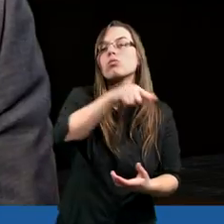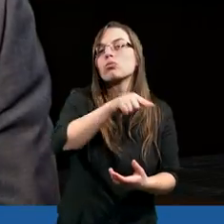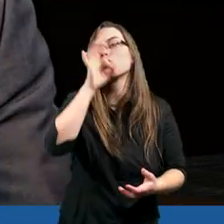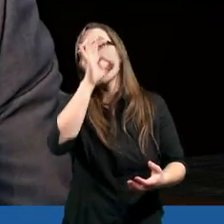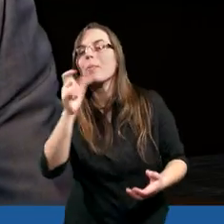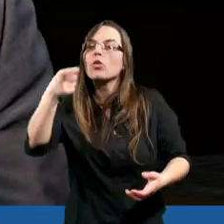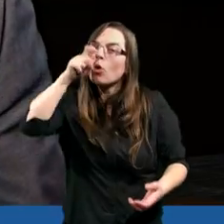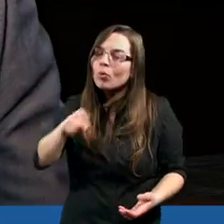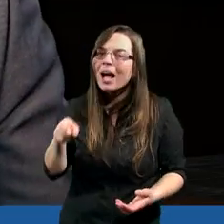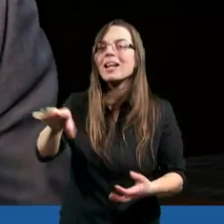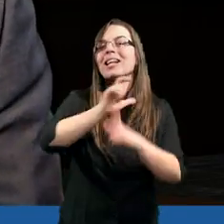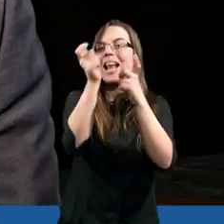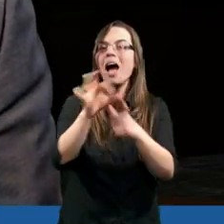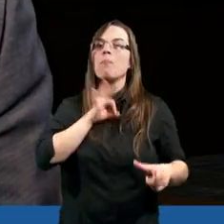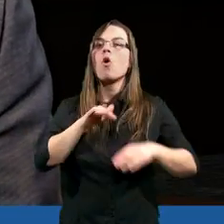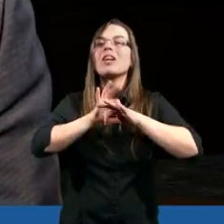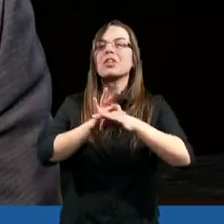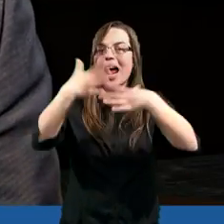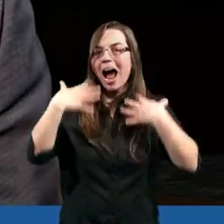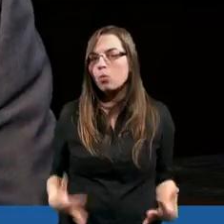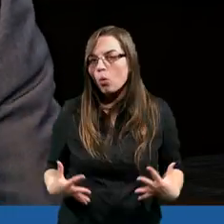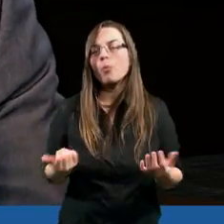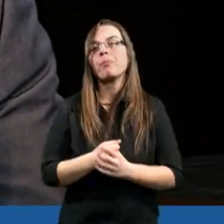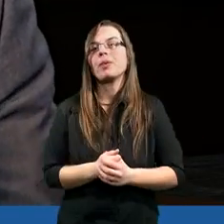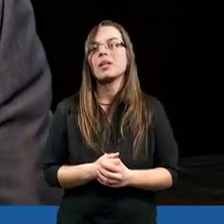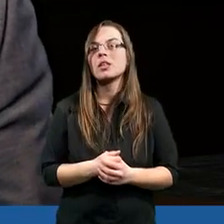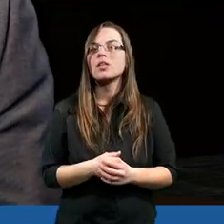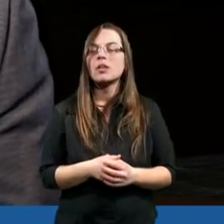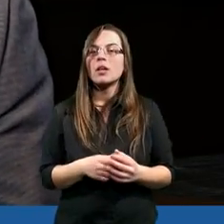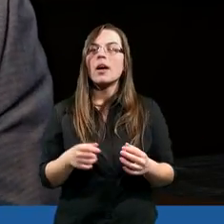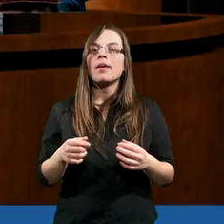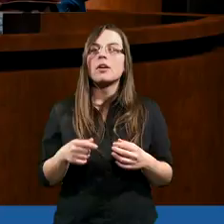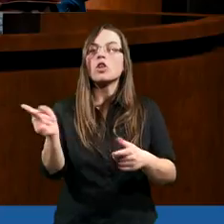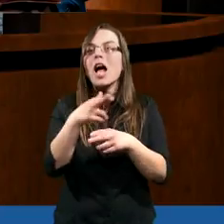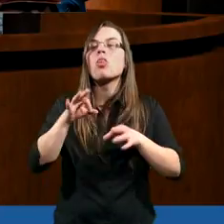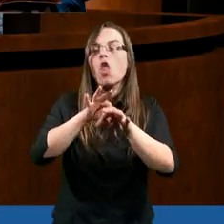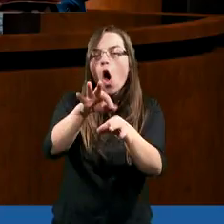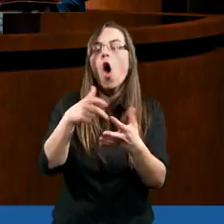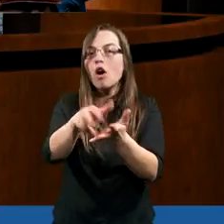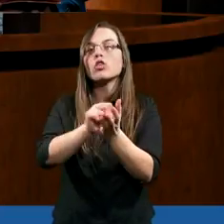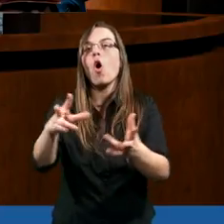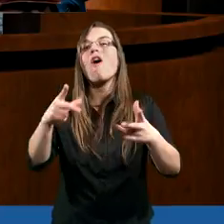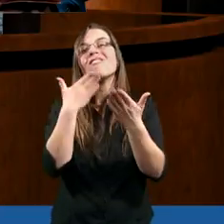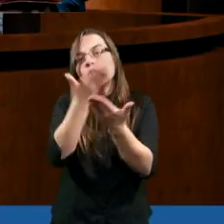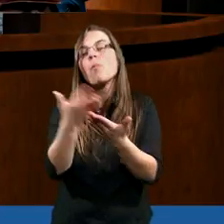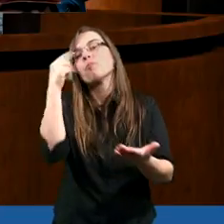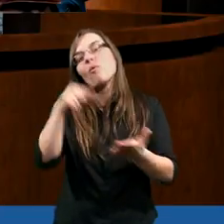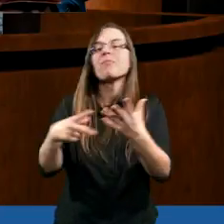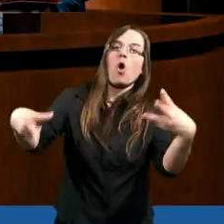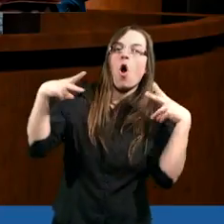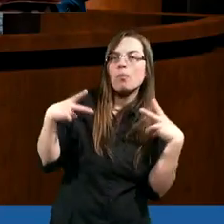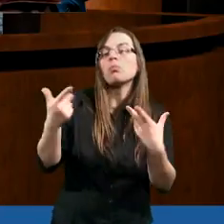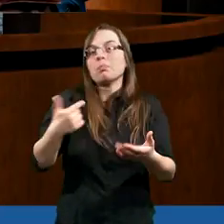dobre i ja to stosuję, całe moje ciało się cieszy, prawda? Kiedy dochodzę do wniosku, że powinienem odpocząć i